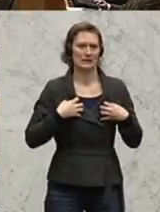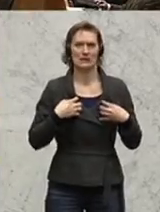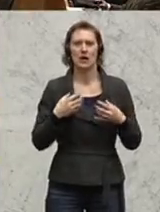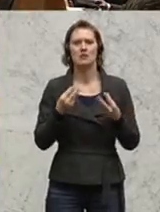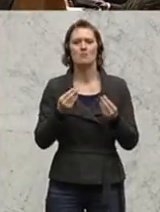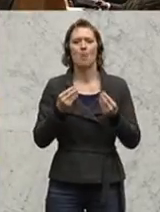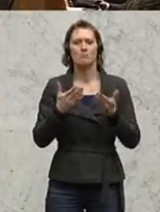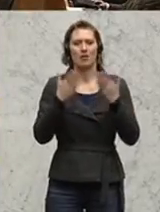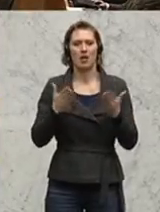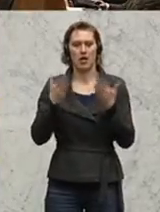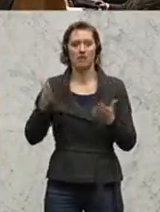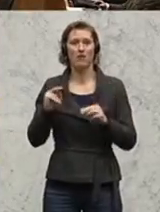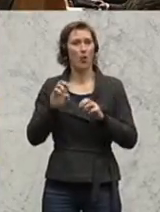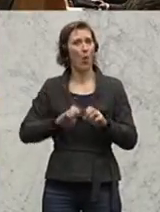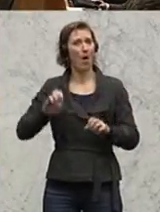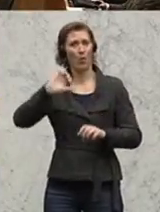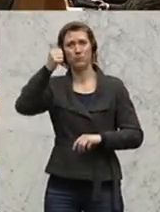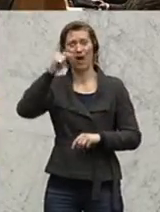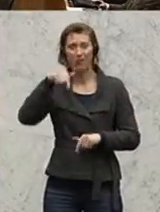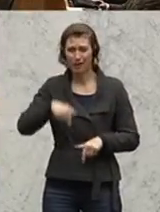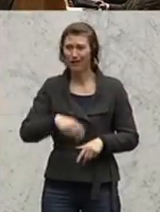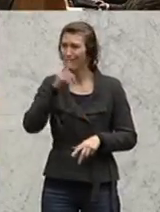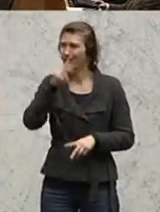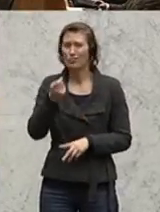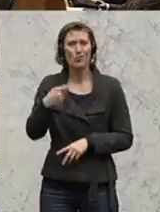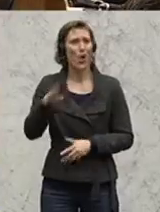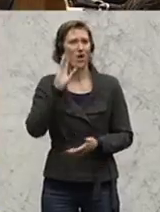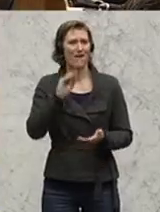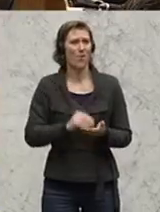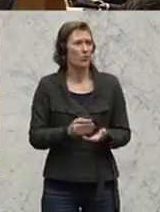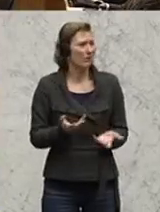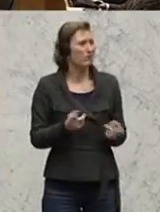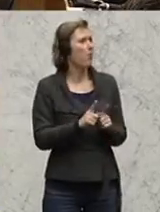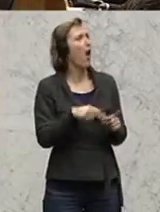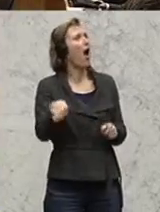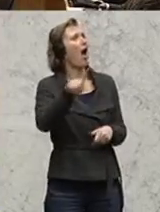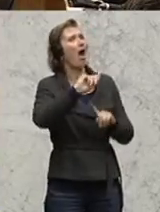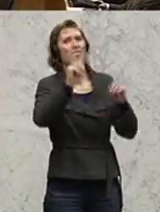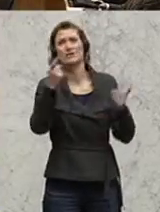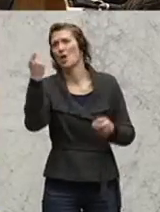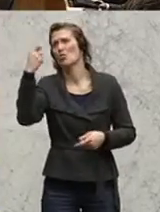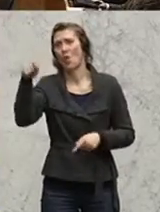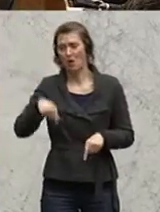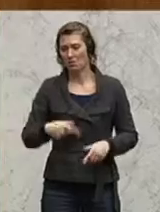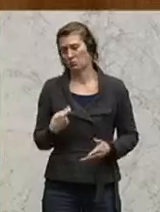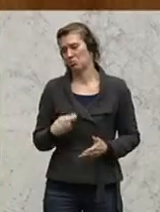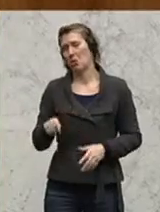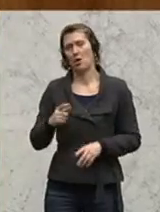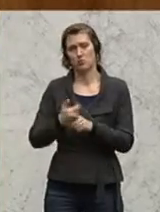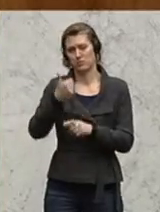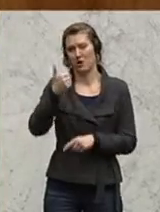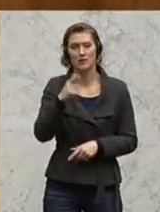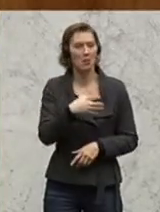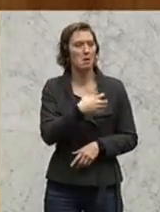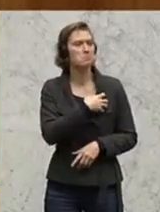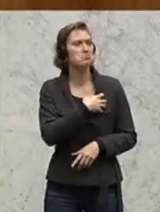gleichzeitig ist Wohnen in Wien so teuer wie kaum irgendwo anders. Aber wenn die